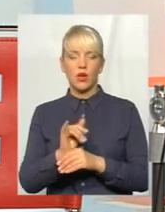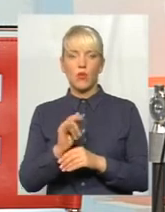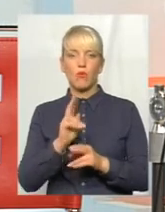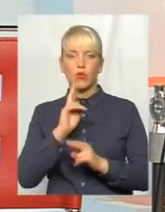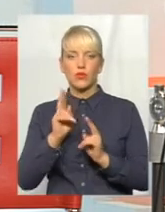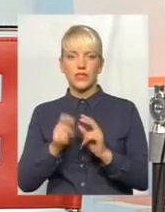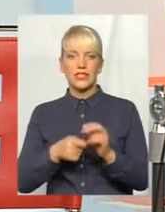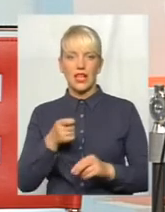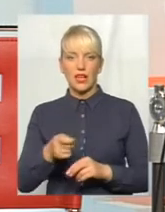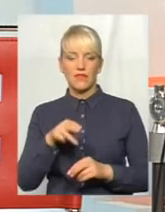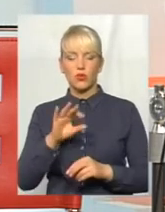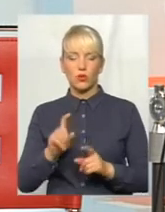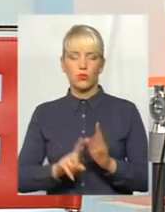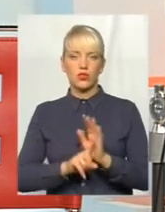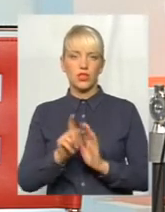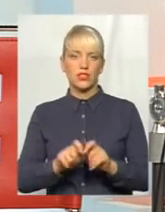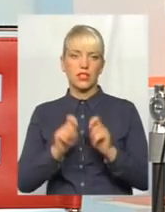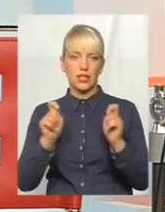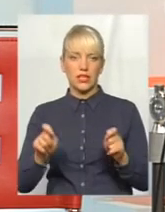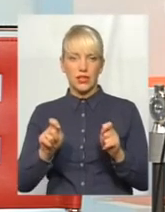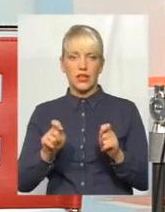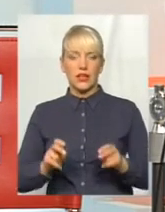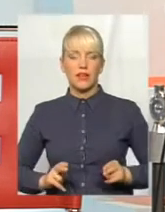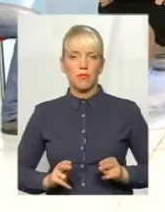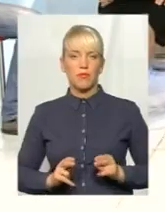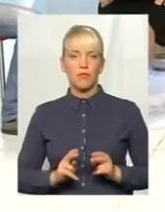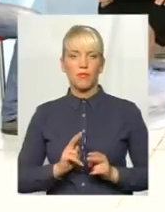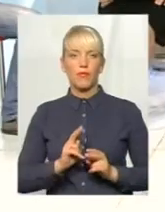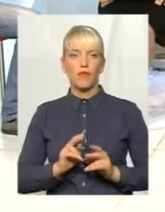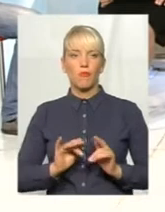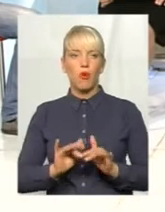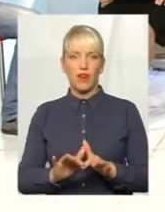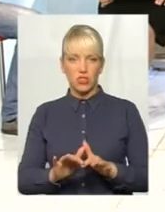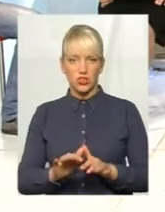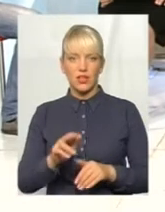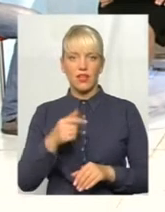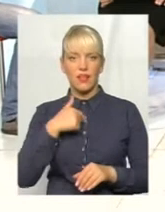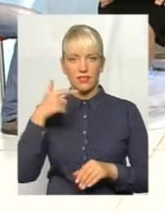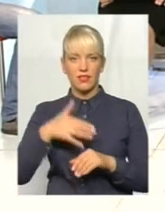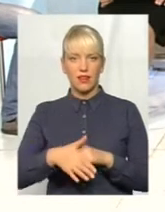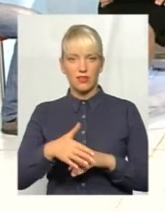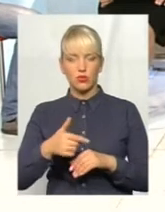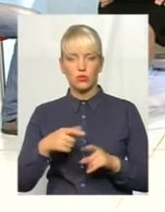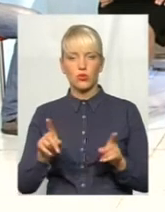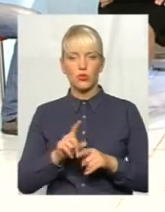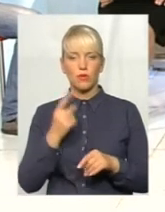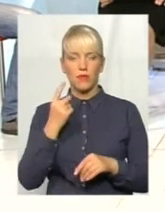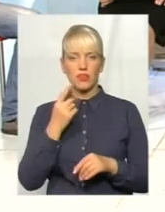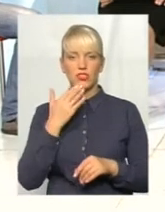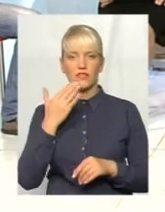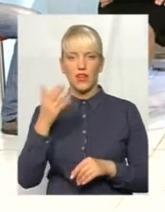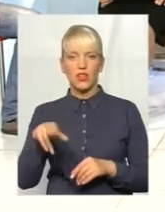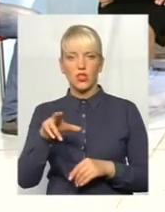заяви, тоді відкривається позовне провадження. Я так розумію, що перше звернення до